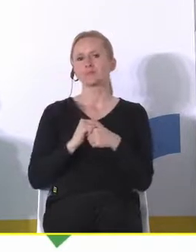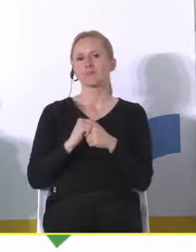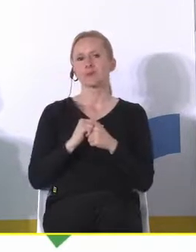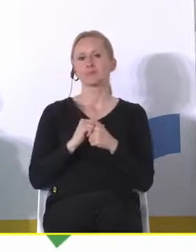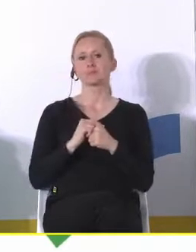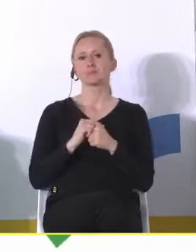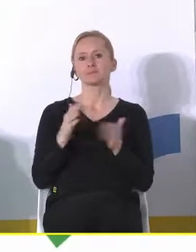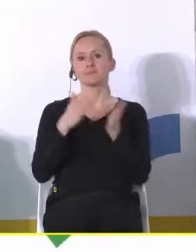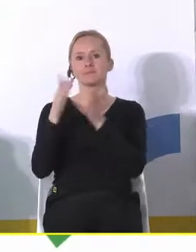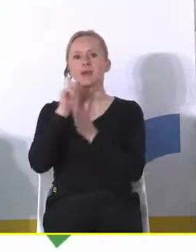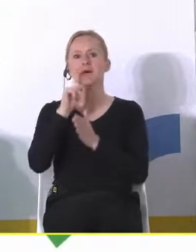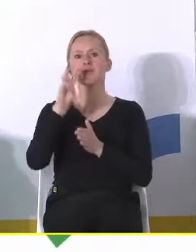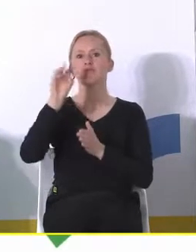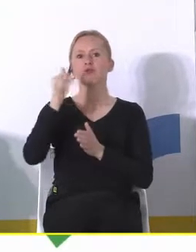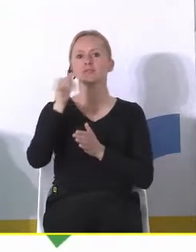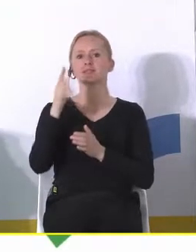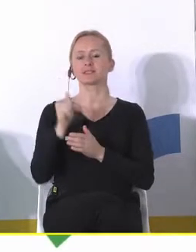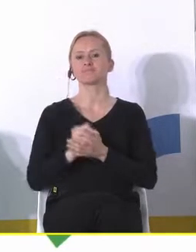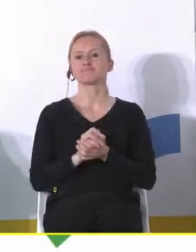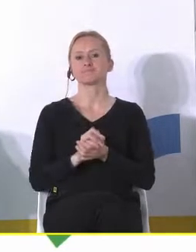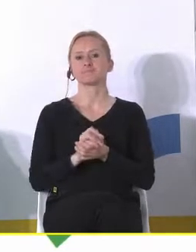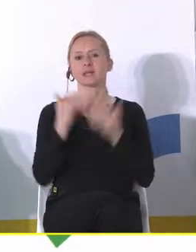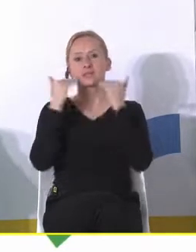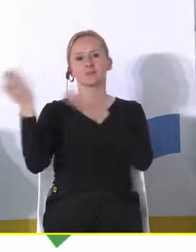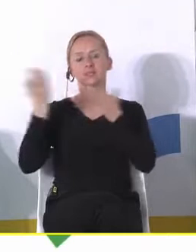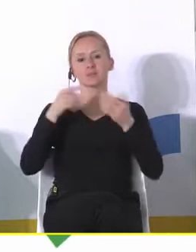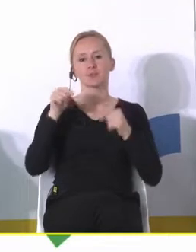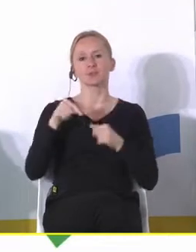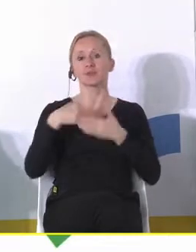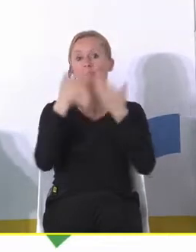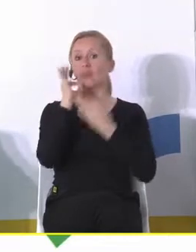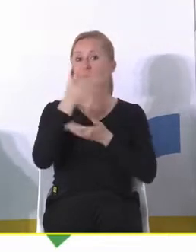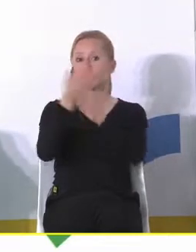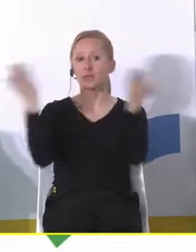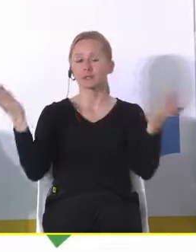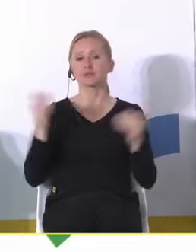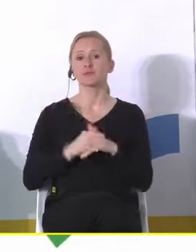I pan Paweł Woliński. Tak, dziękuję za zaproszenie. Dzień dobry Państwu.